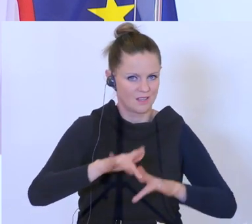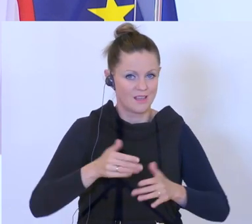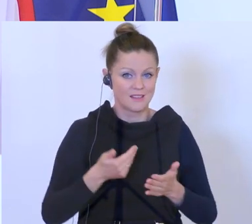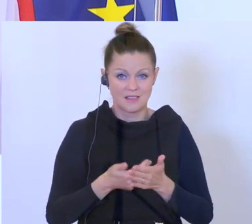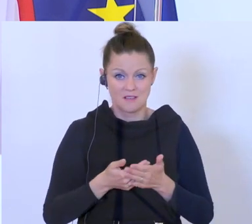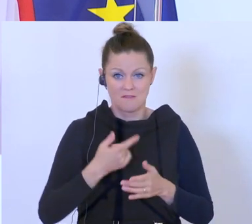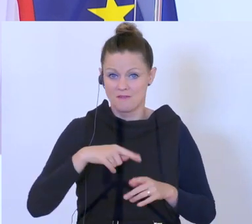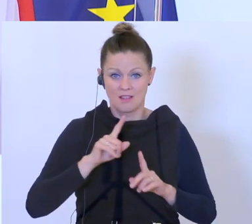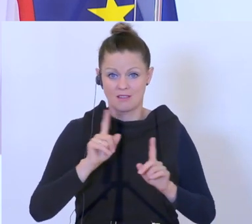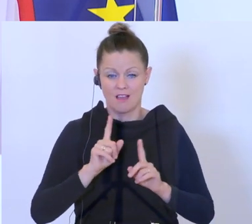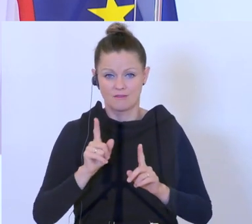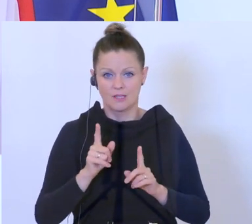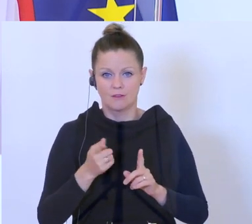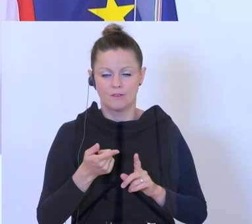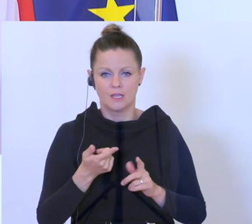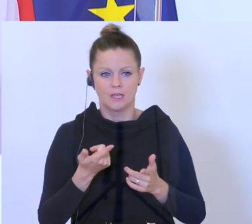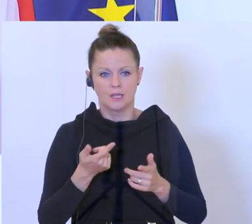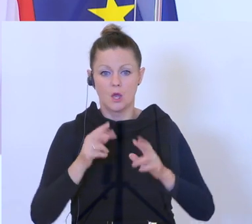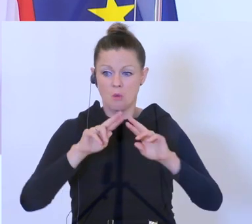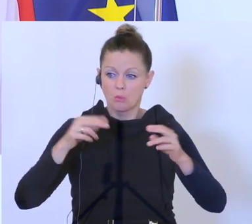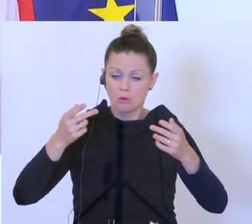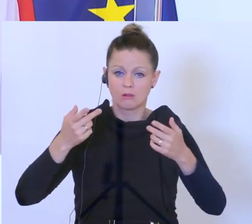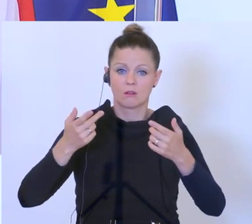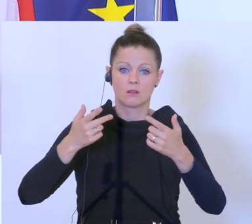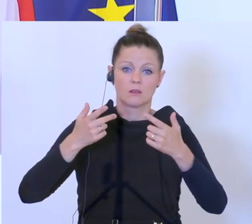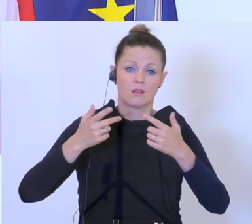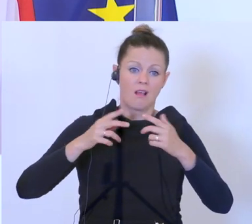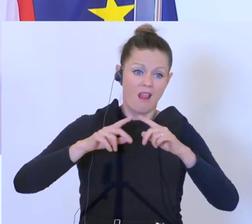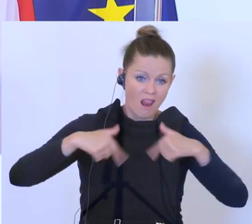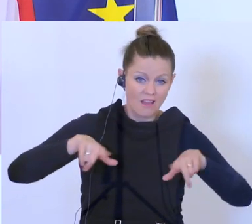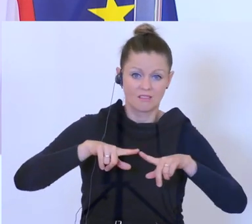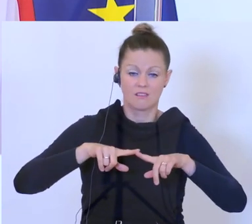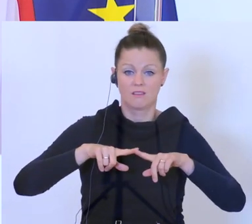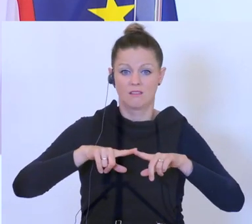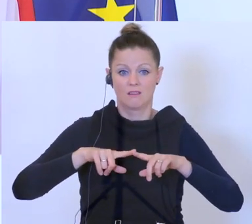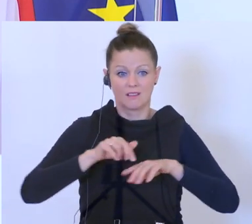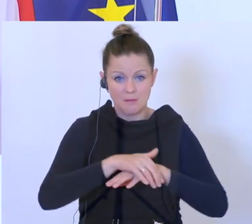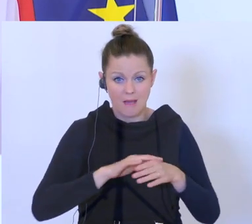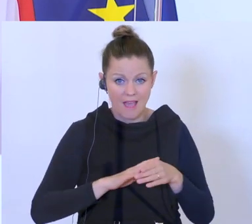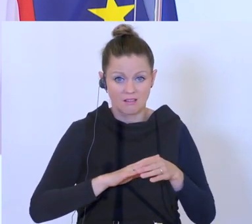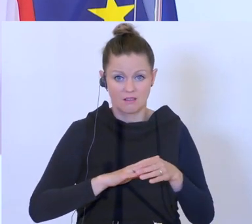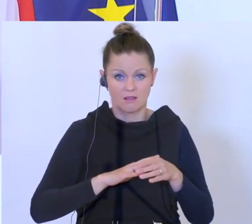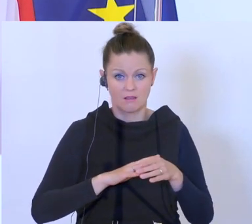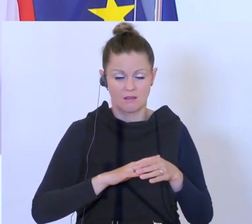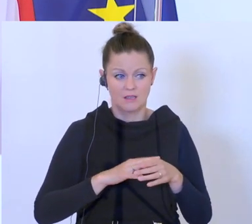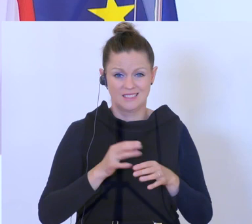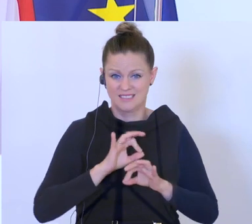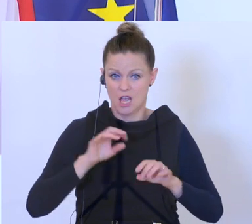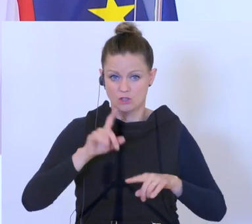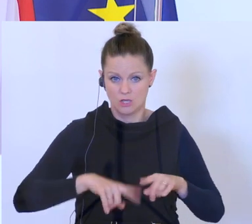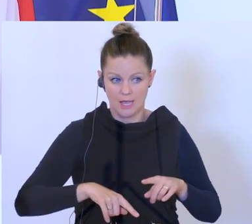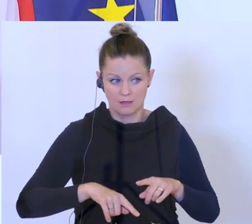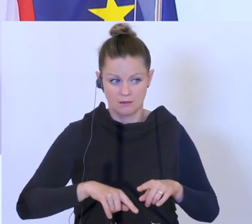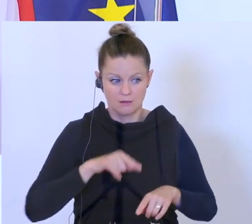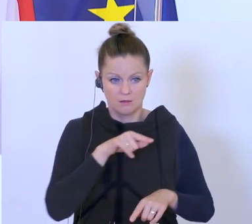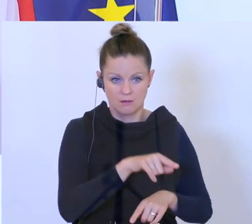verschlechterte Einnahmensituation für Bund, Länder und Gemeinden, hier die Investitionen gerade vor Ort, wo es um die Aufträge